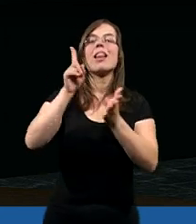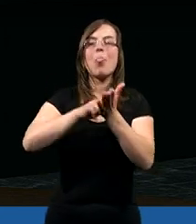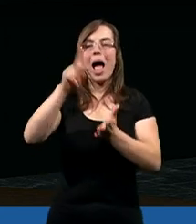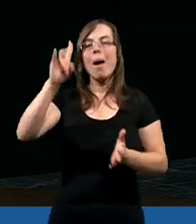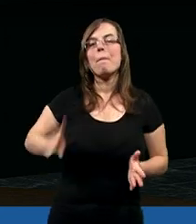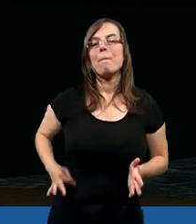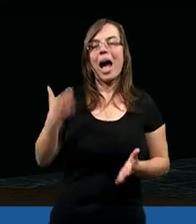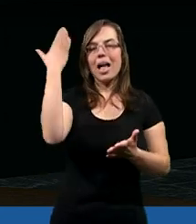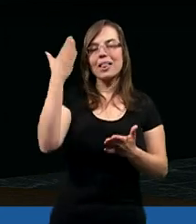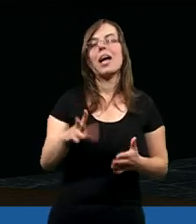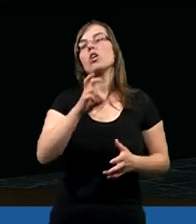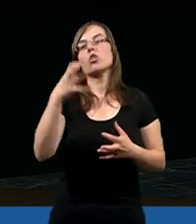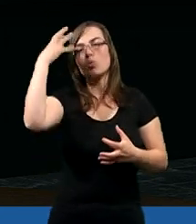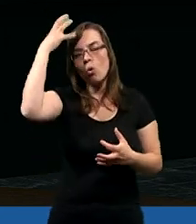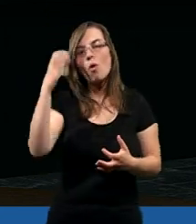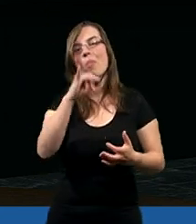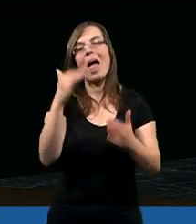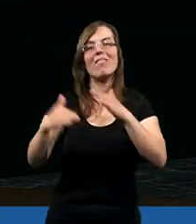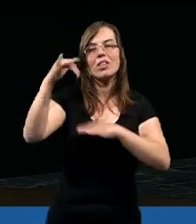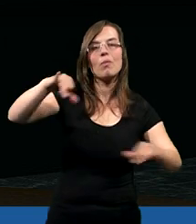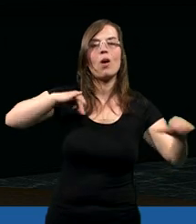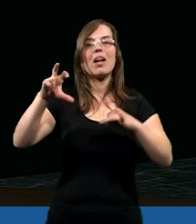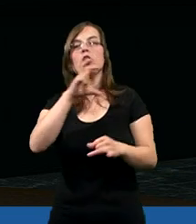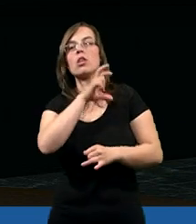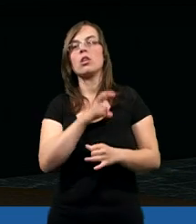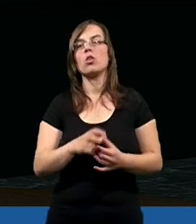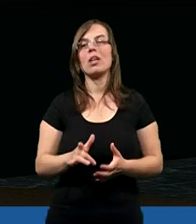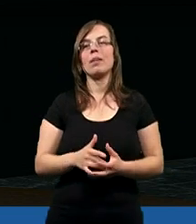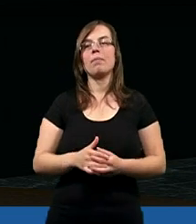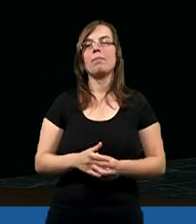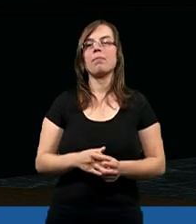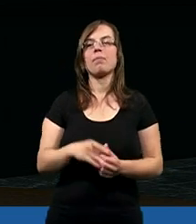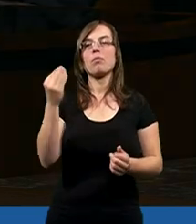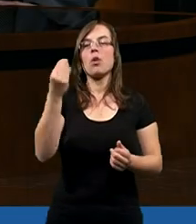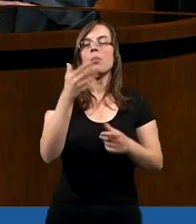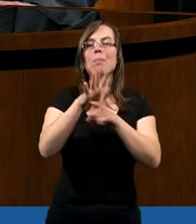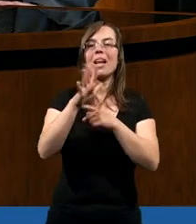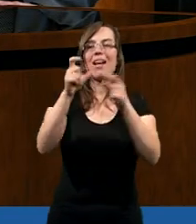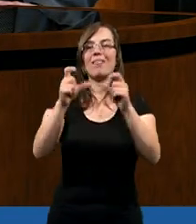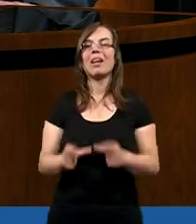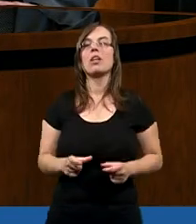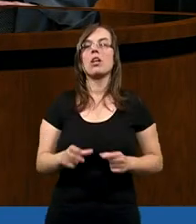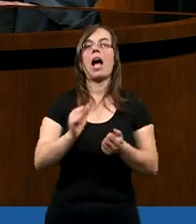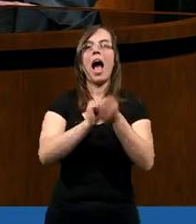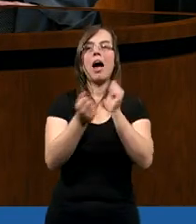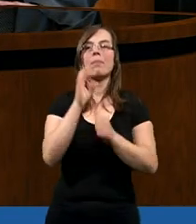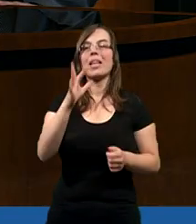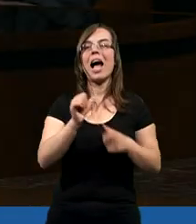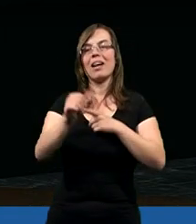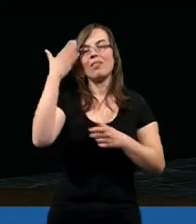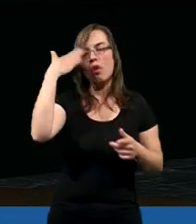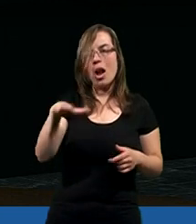względu na Pana, czy to królowi jako najwyższemu władcy. I może piętnasty werset jeszcze.